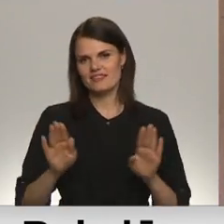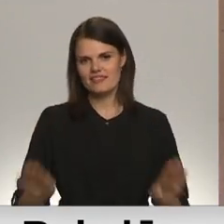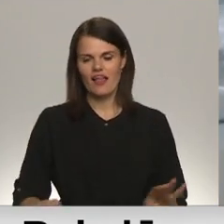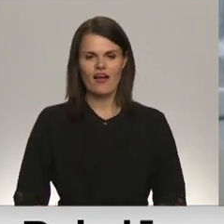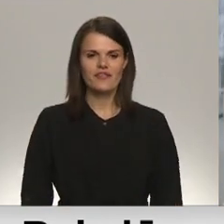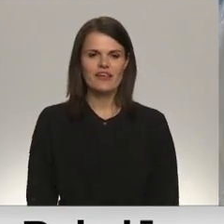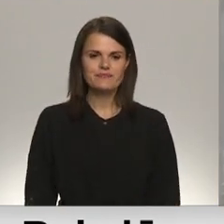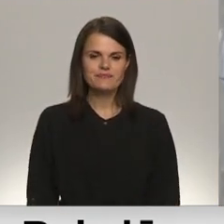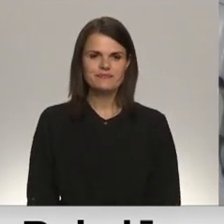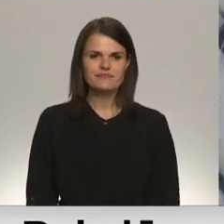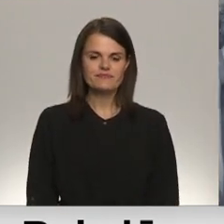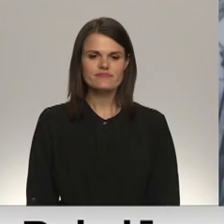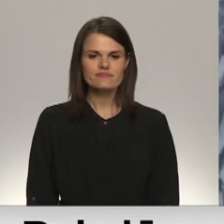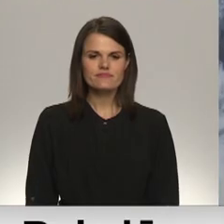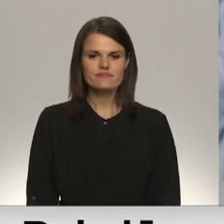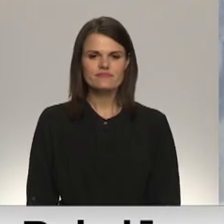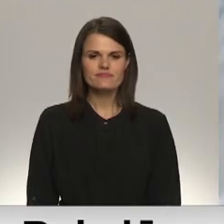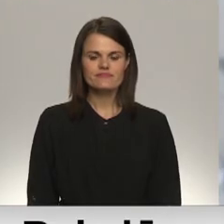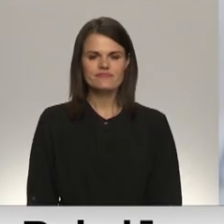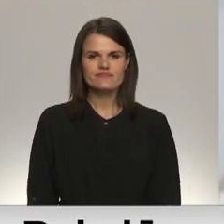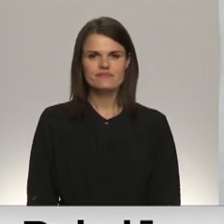Miku Sandersonas, Zemgales reģionālā televīzija.